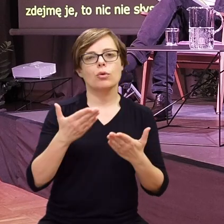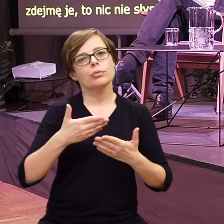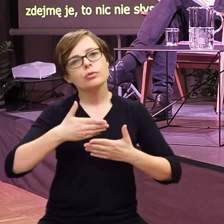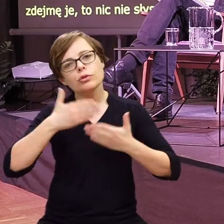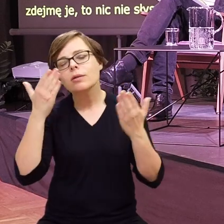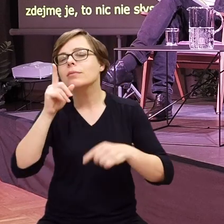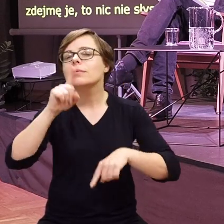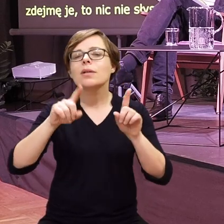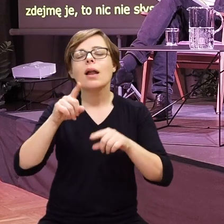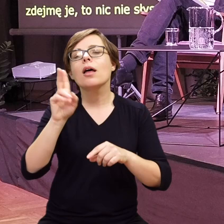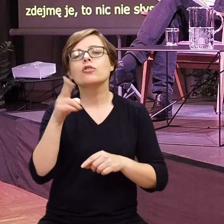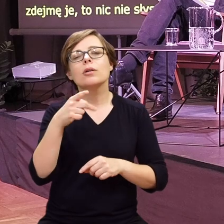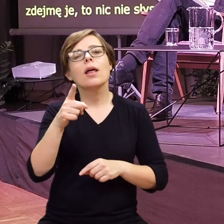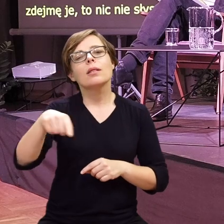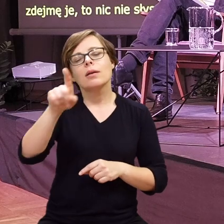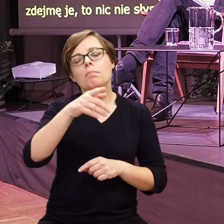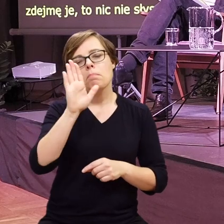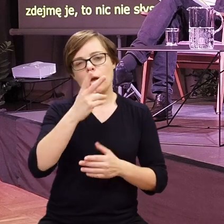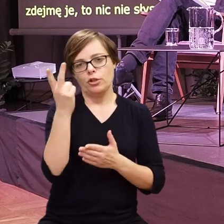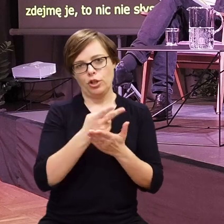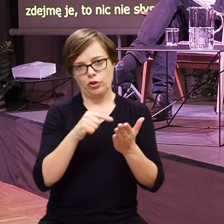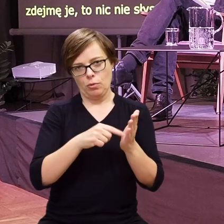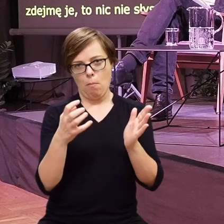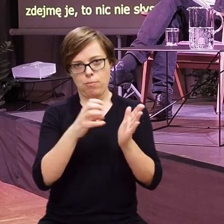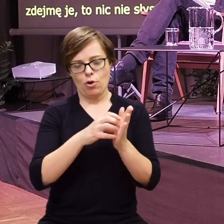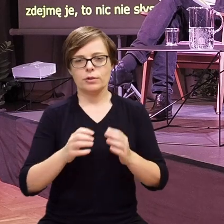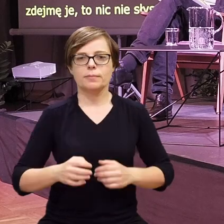zależnie kiedy czytelnik przeczyta niniejszy post.